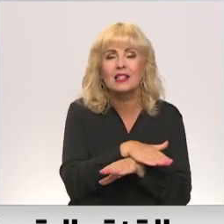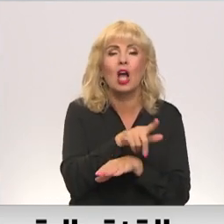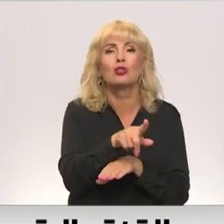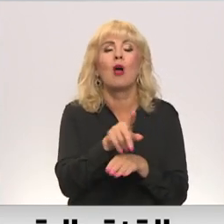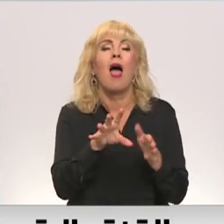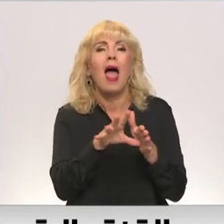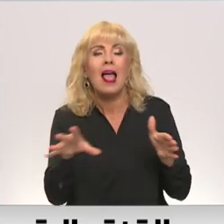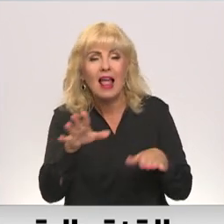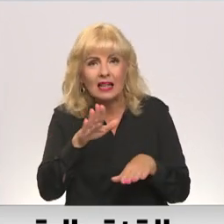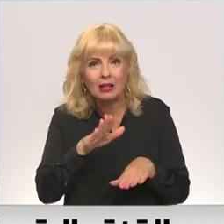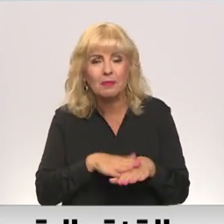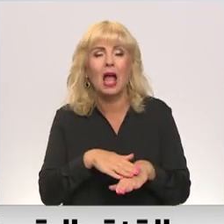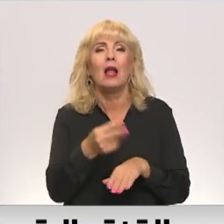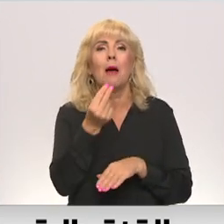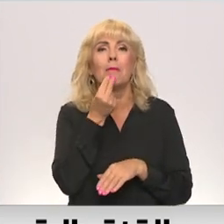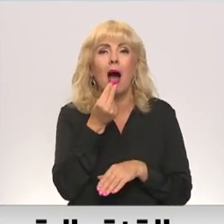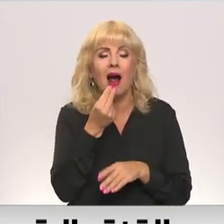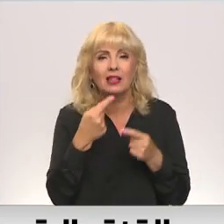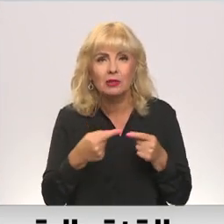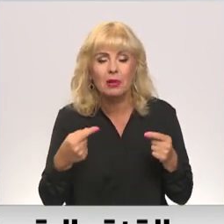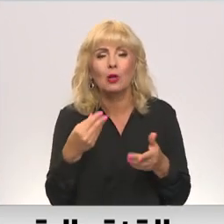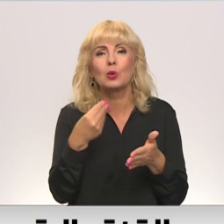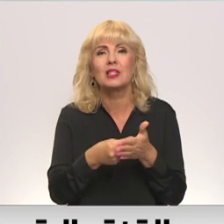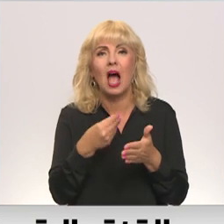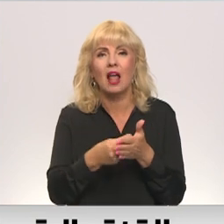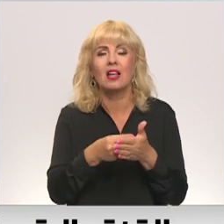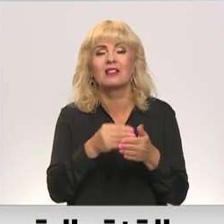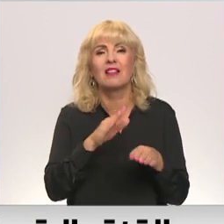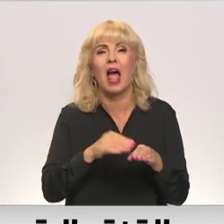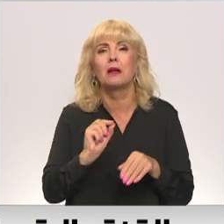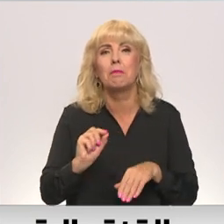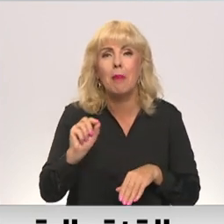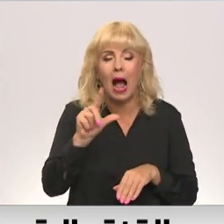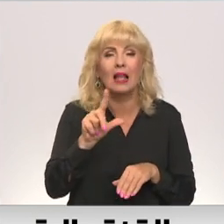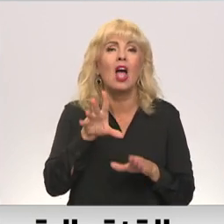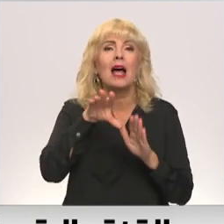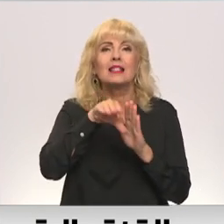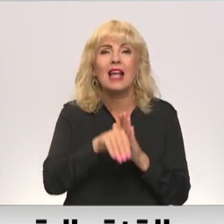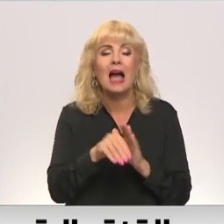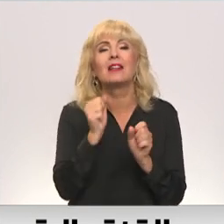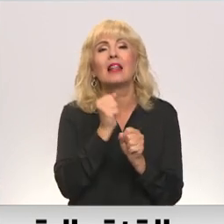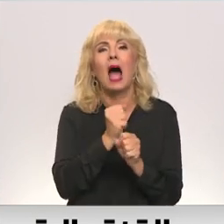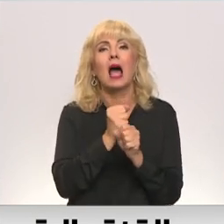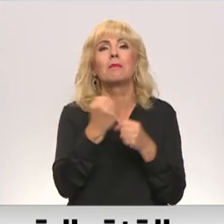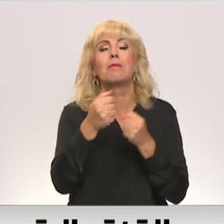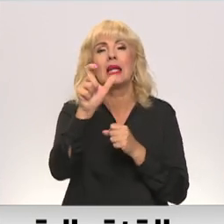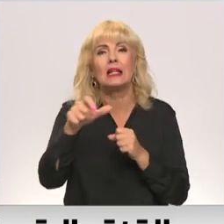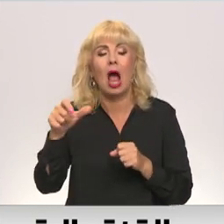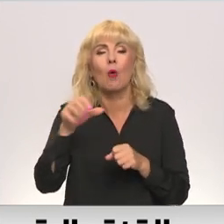energoresursu, gan arī pārtikas produktu tenes palielinājumu. Es čak taiskēju, ka arī darba spēka algas